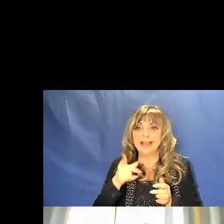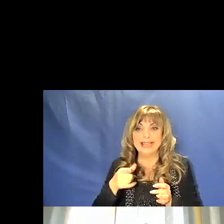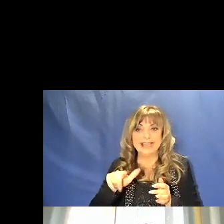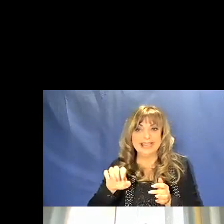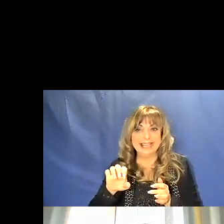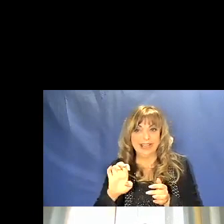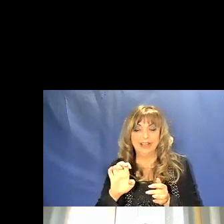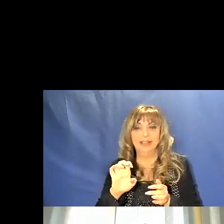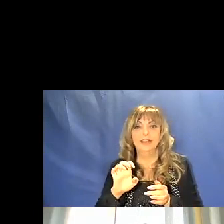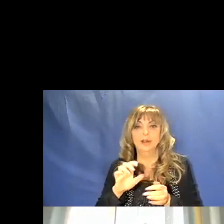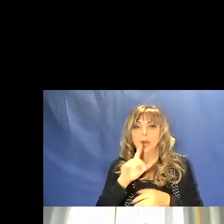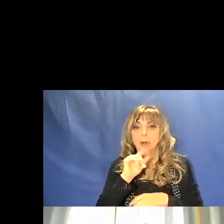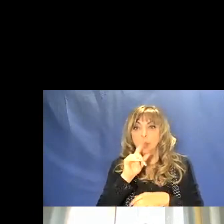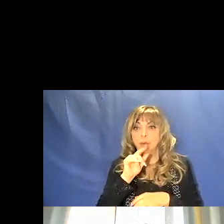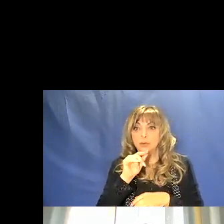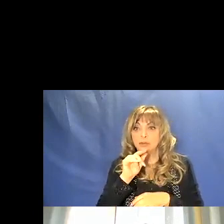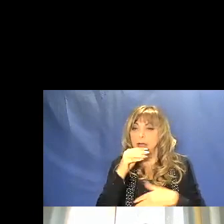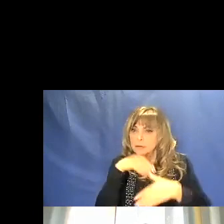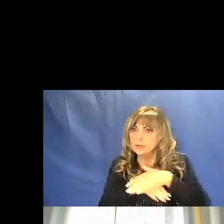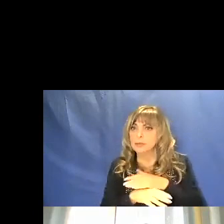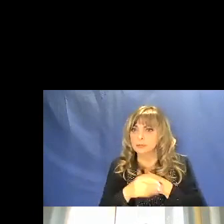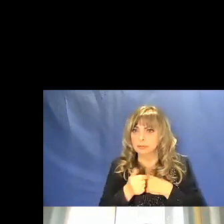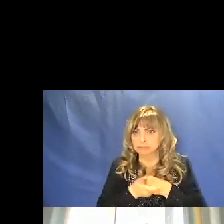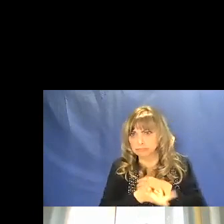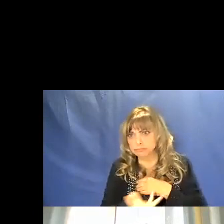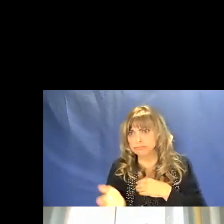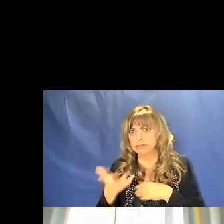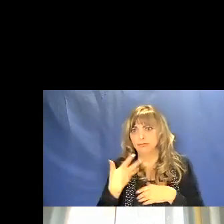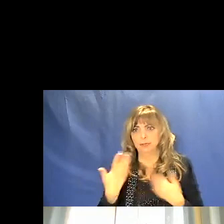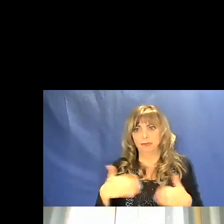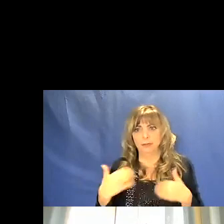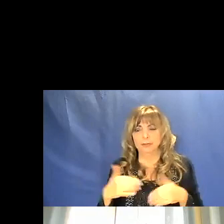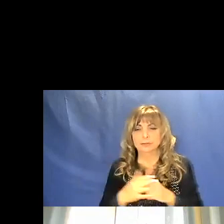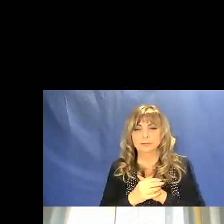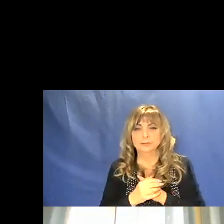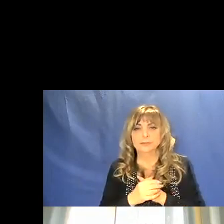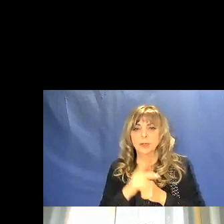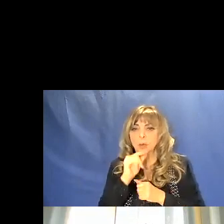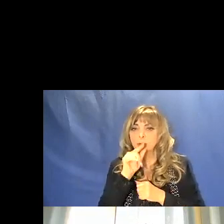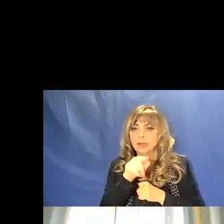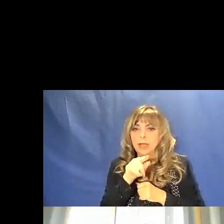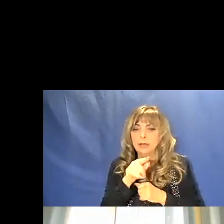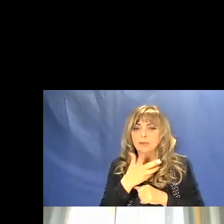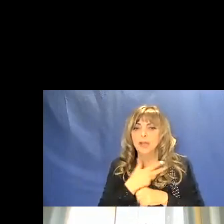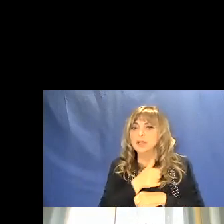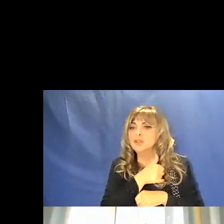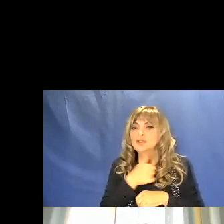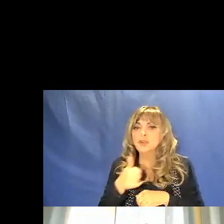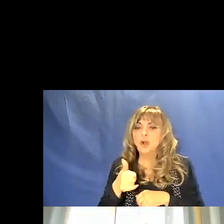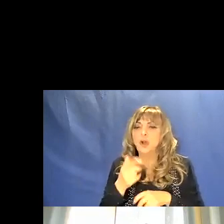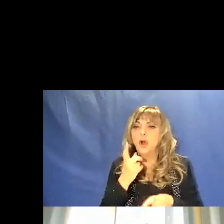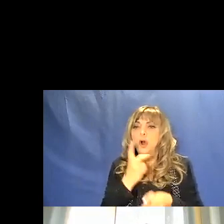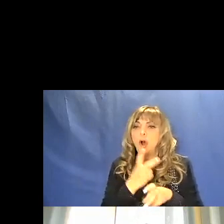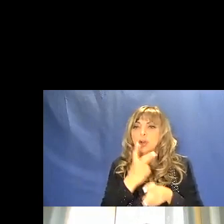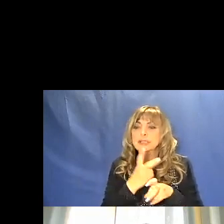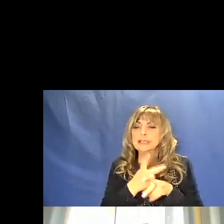è l'uccello maggiormente presente nelle sepolture del paleolitico di questo uccello abbiamo solo le ossa